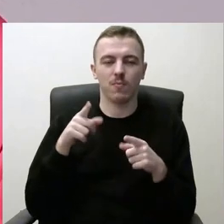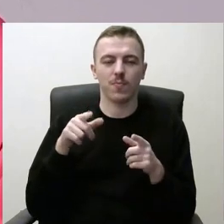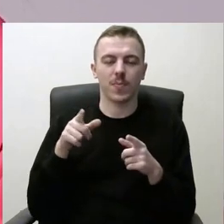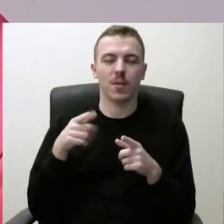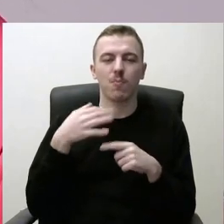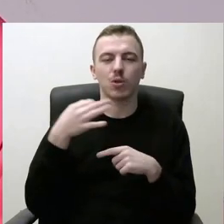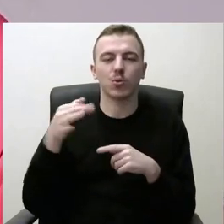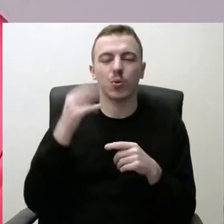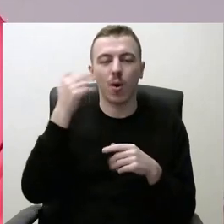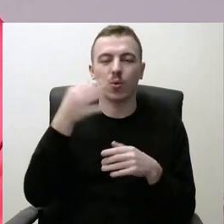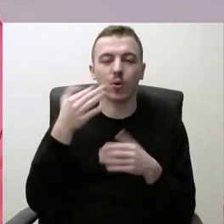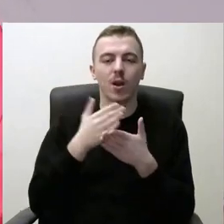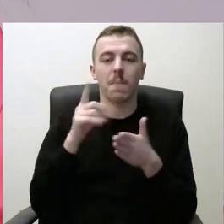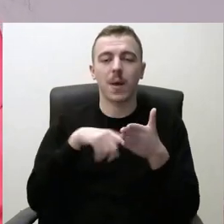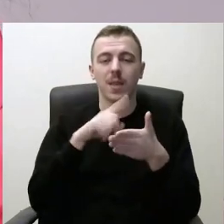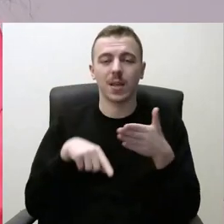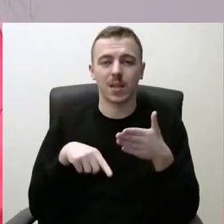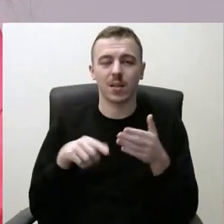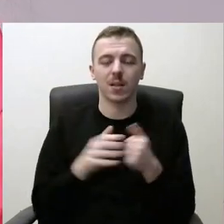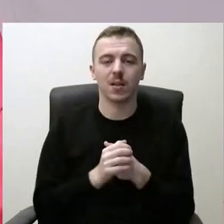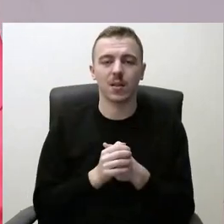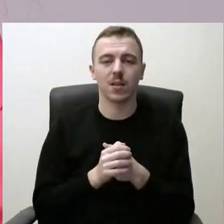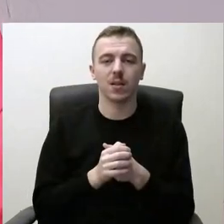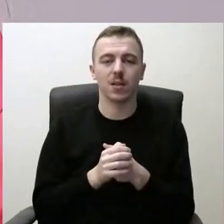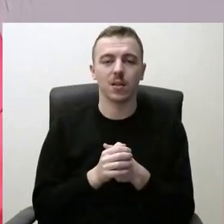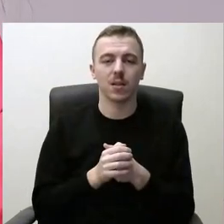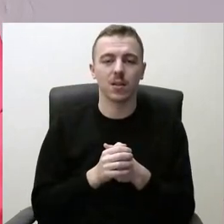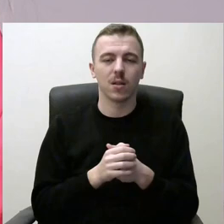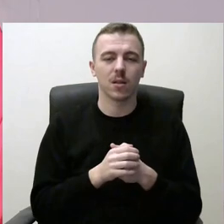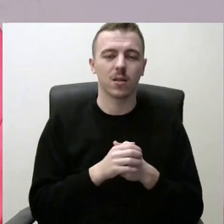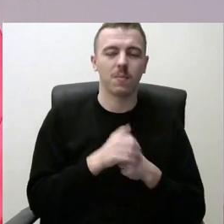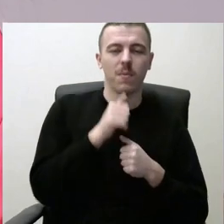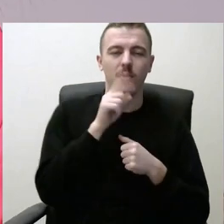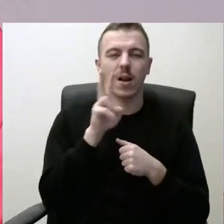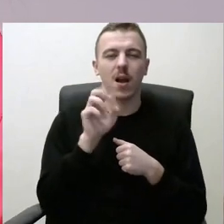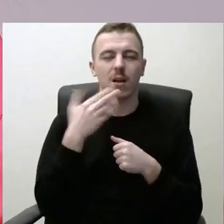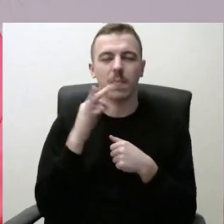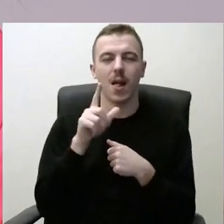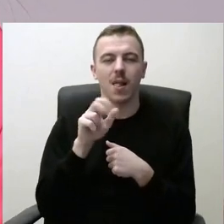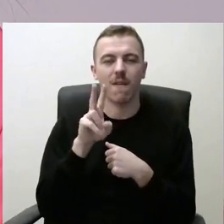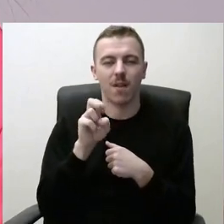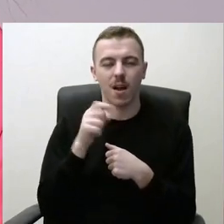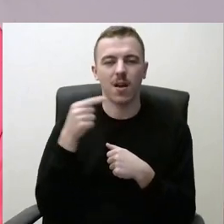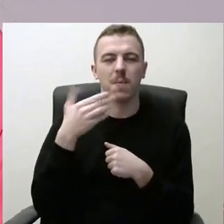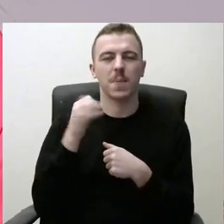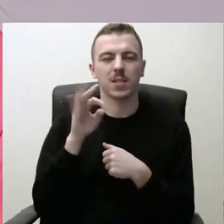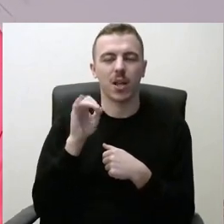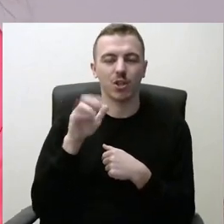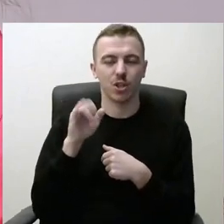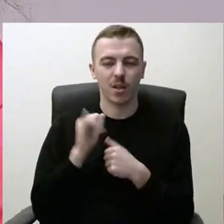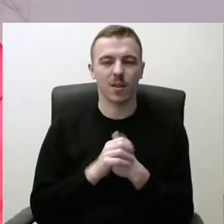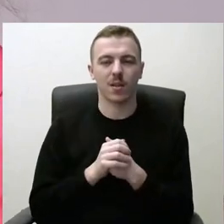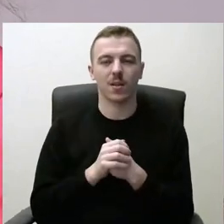rajone, kai kurie panaikinti, ypatingai tai yra Karmėlo vamasaičiai maršrutas. Tuomet norime,